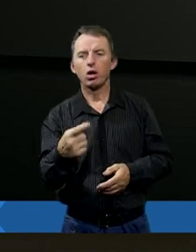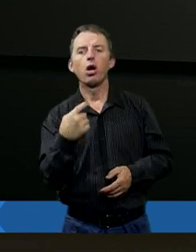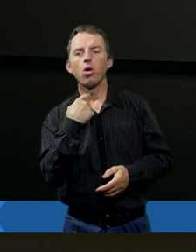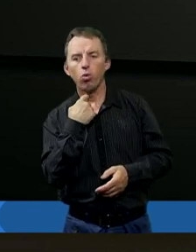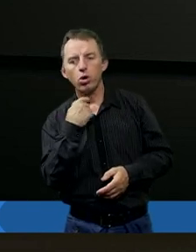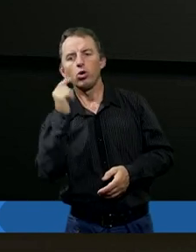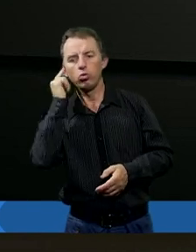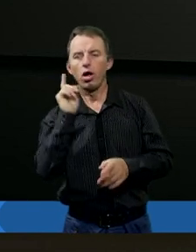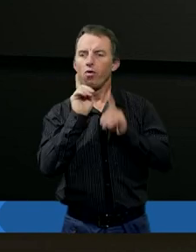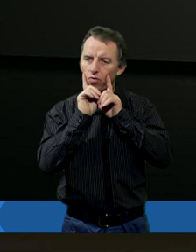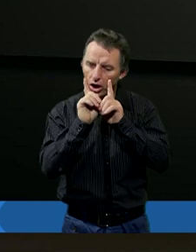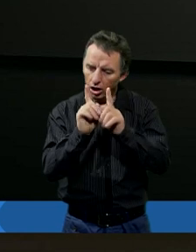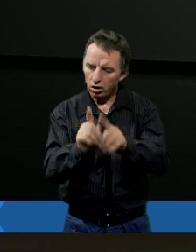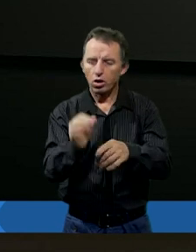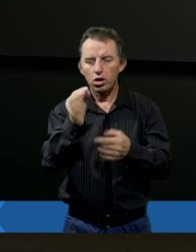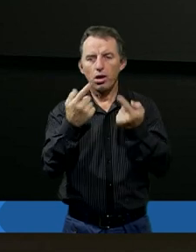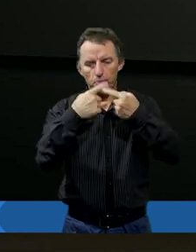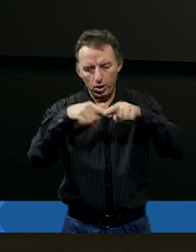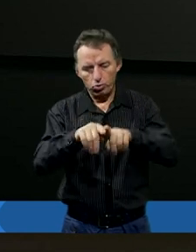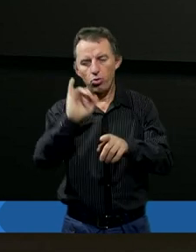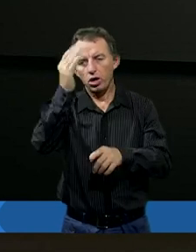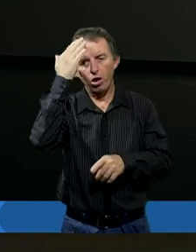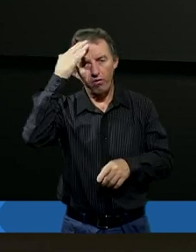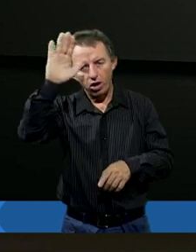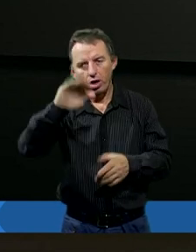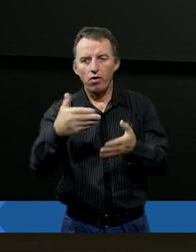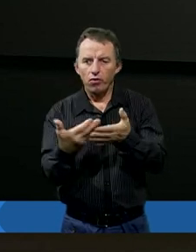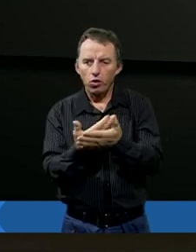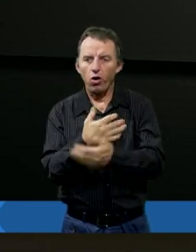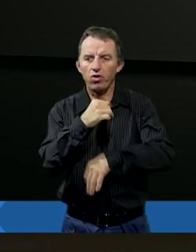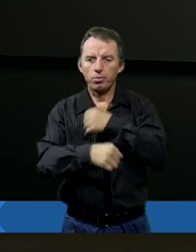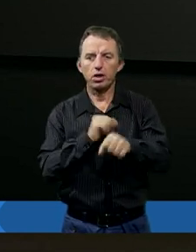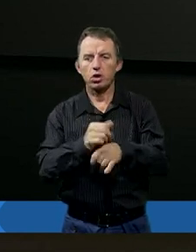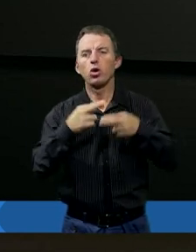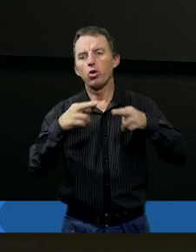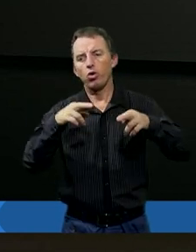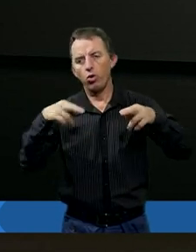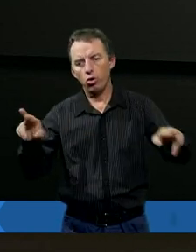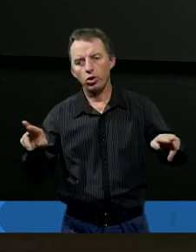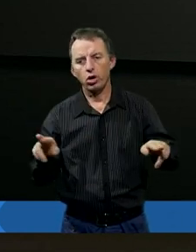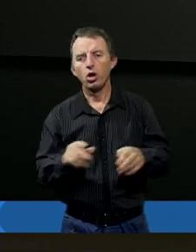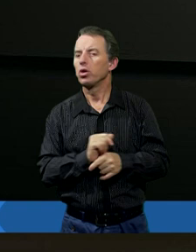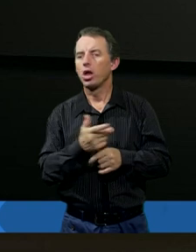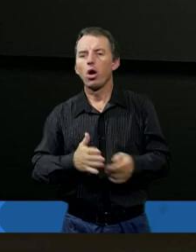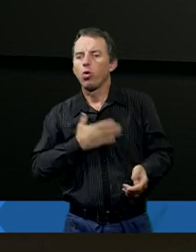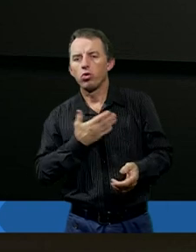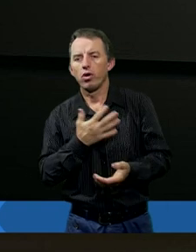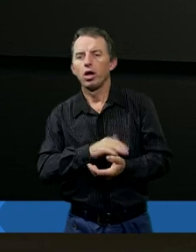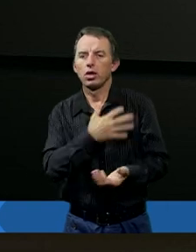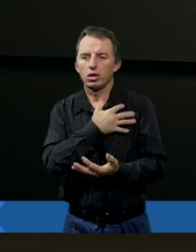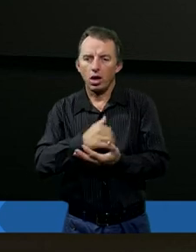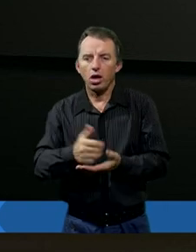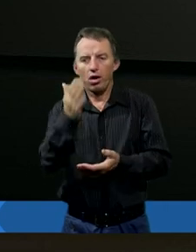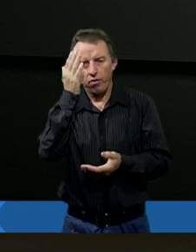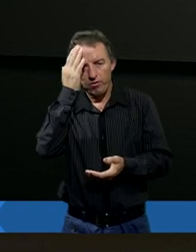słuchała i faktycznie pełniła Jego wolę. I jak to w nowej pracy jest różnie. Ale wiecie, że w ogóle nie odczuwam strachu,